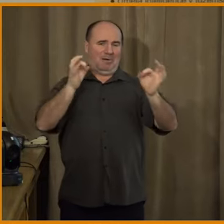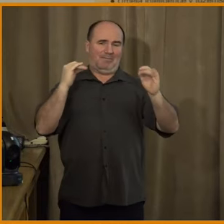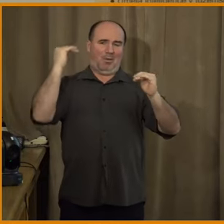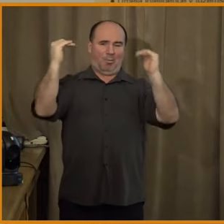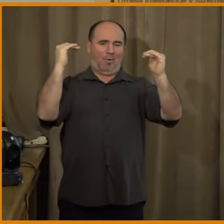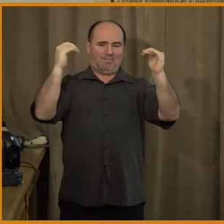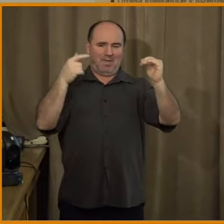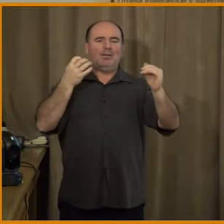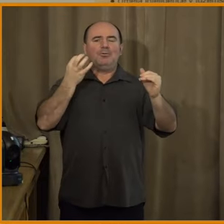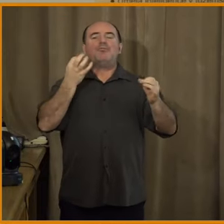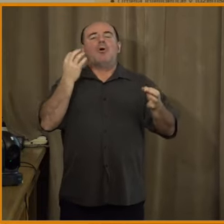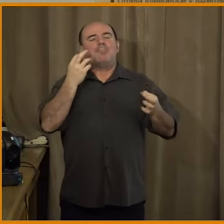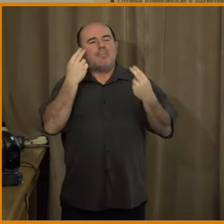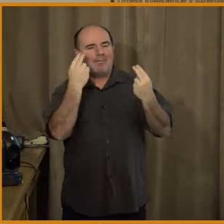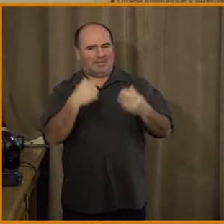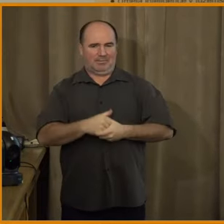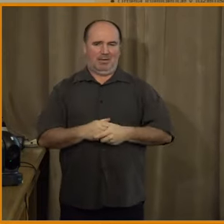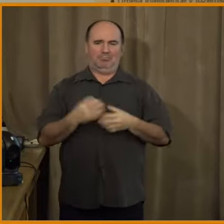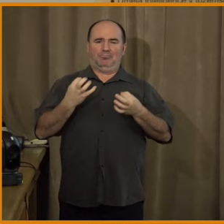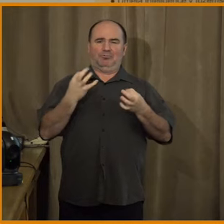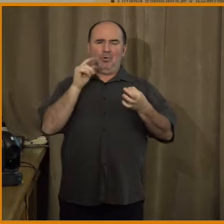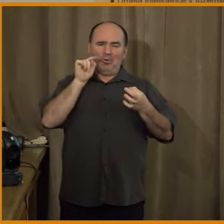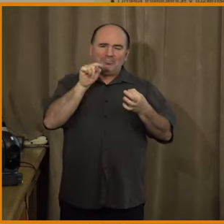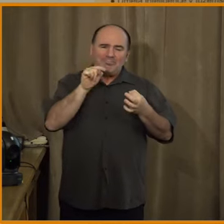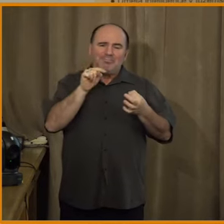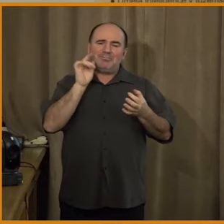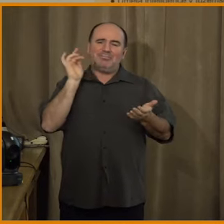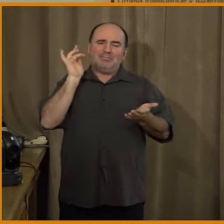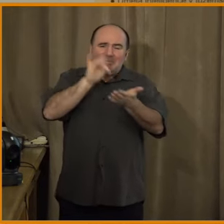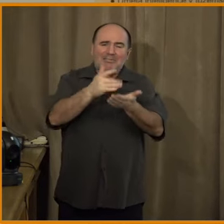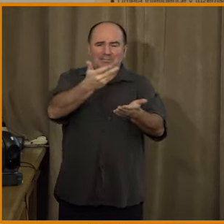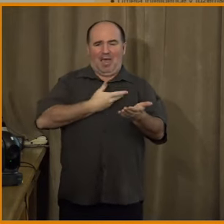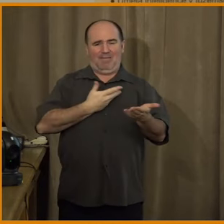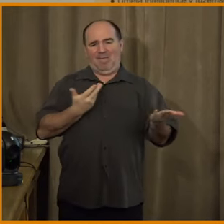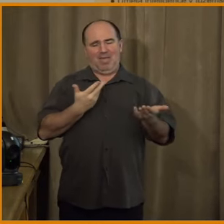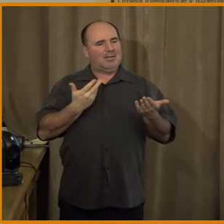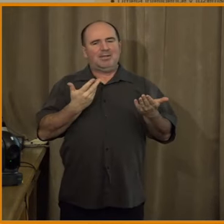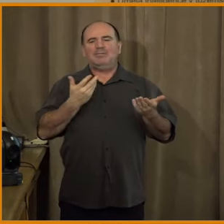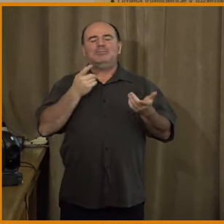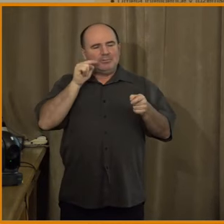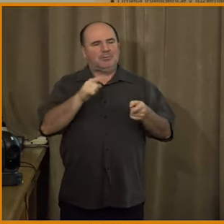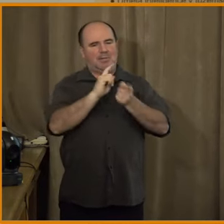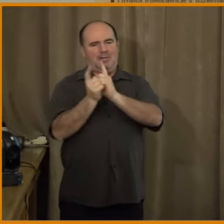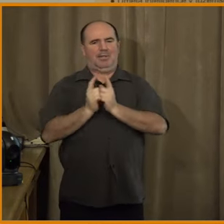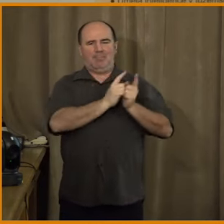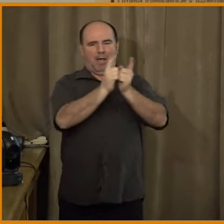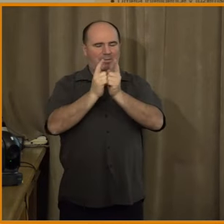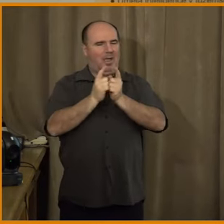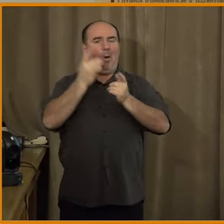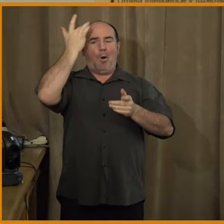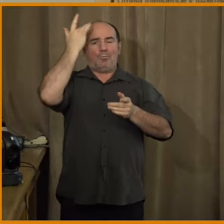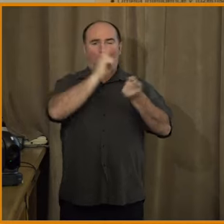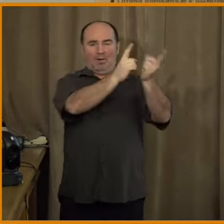možné, co dává smysl. A než tady tu debatu začneme nějak jakoby fakticky a věcně vést,